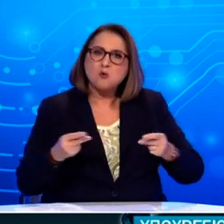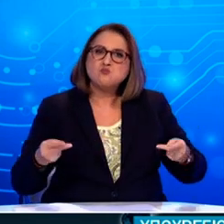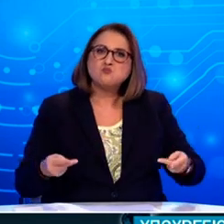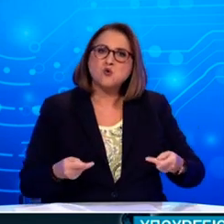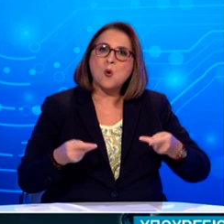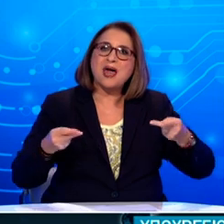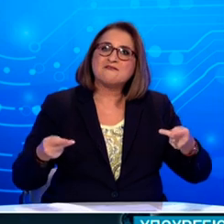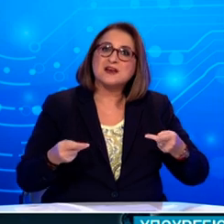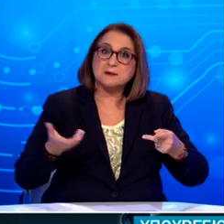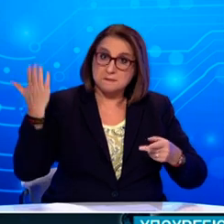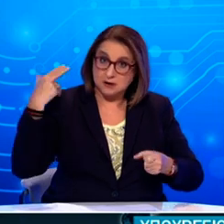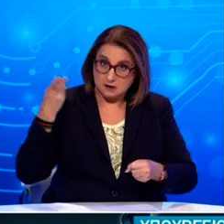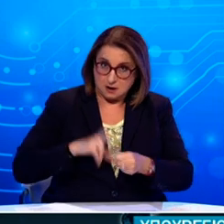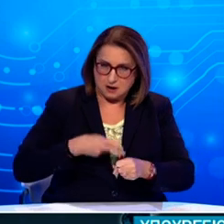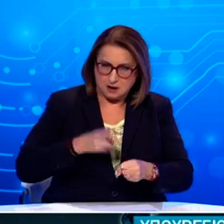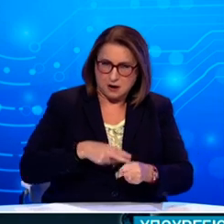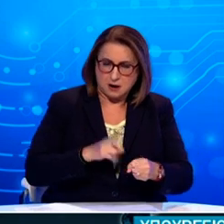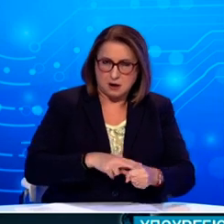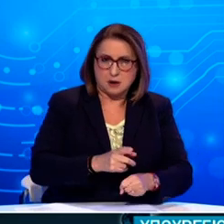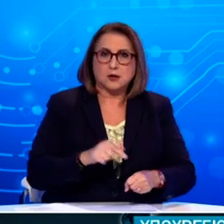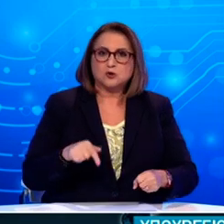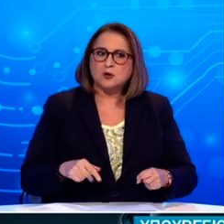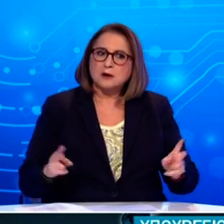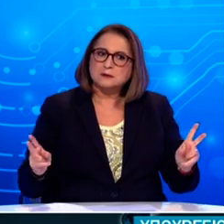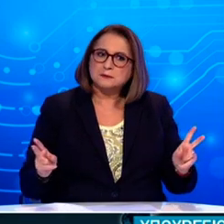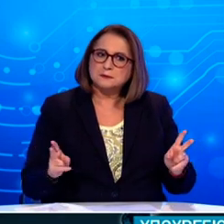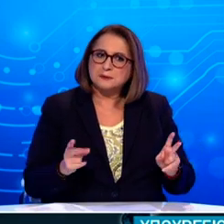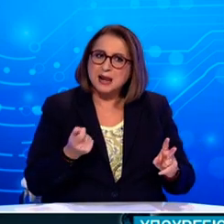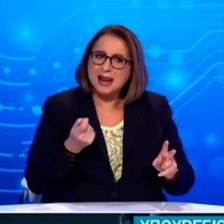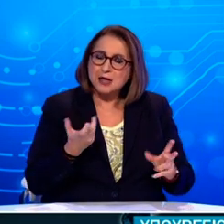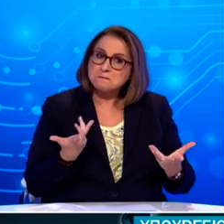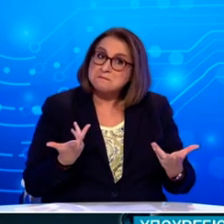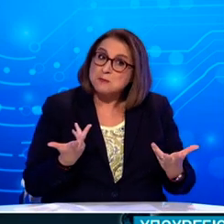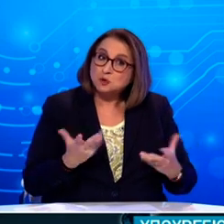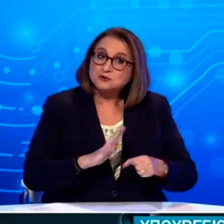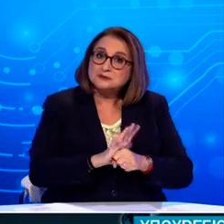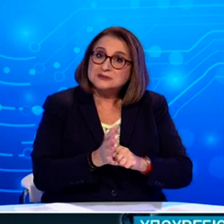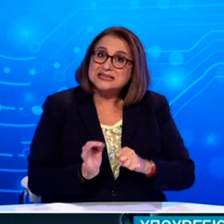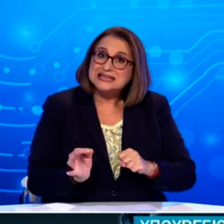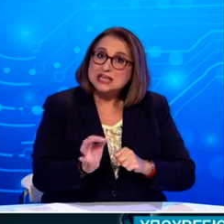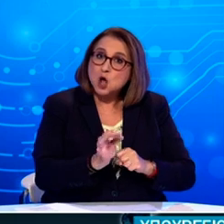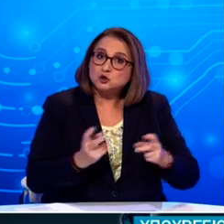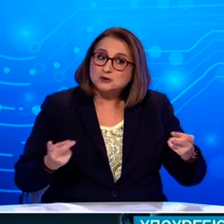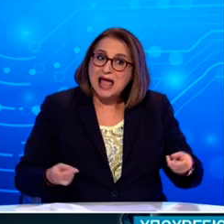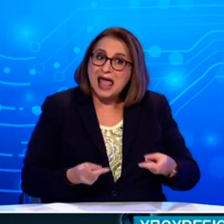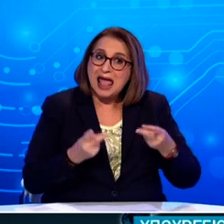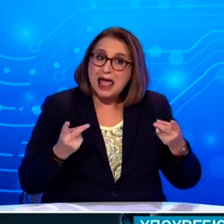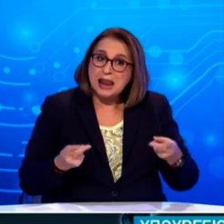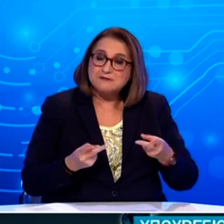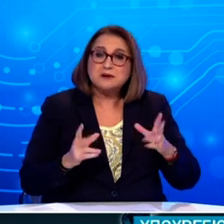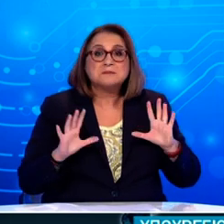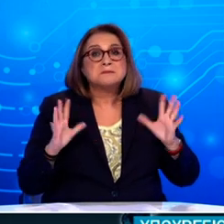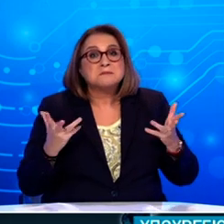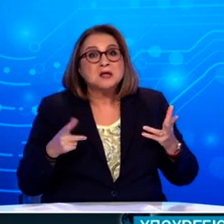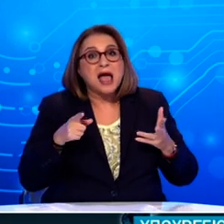Η εξελεκτική θεωρία προβλέπει τέτοια φαινόμενα αν αυτή η μετάπτωση βελτιώνει τη μετάδοση του ιού. Με απλά λόγια, αν η ίπου είναι